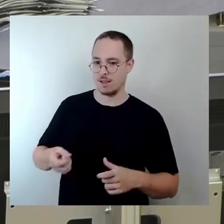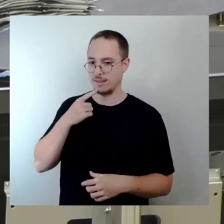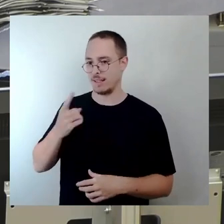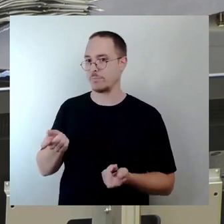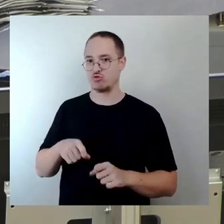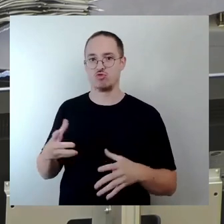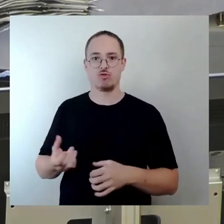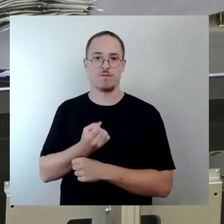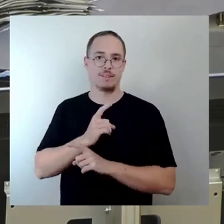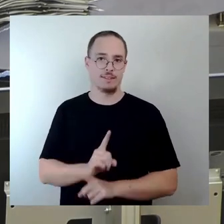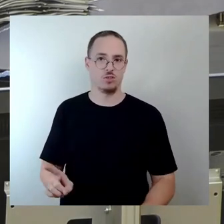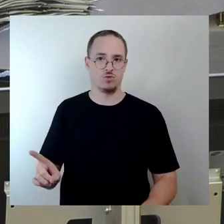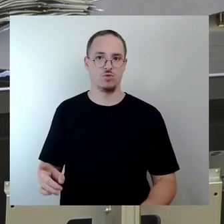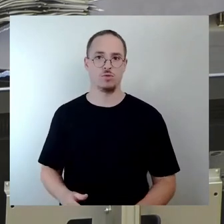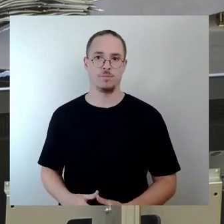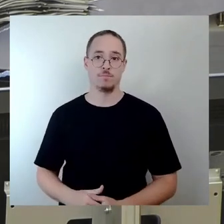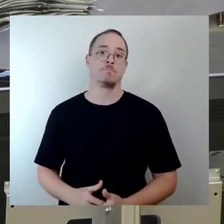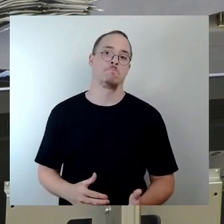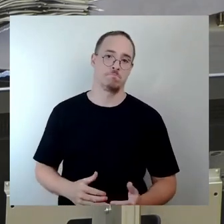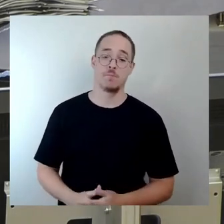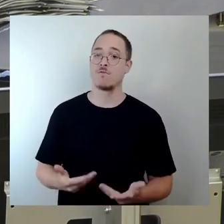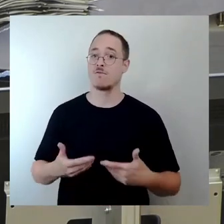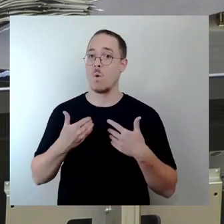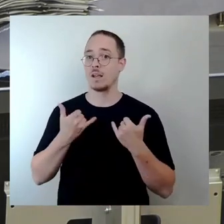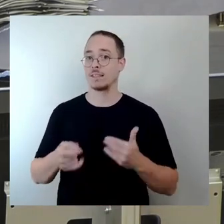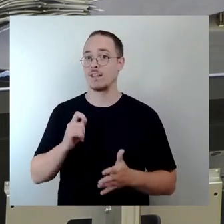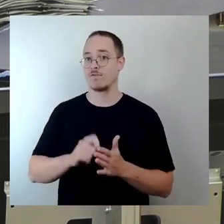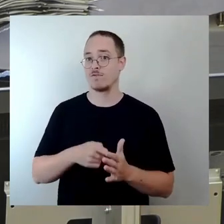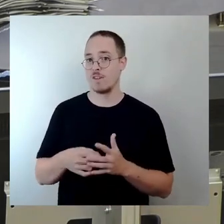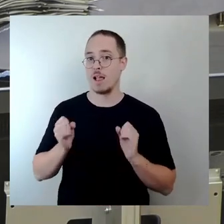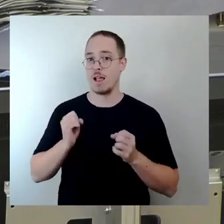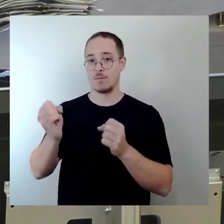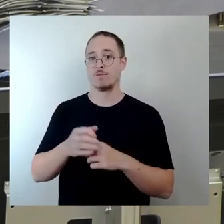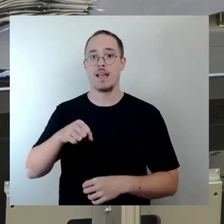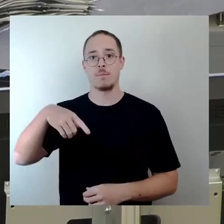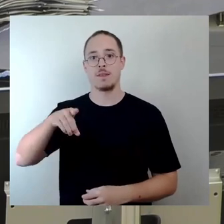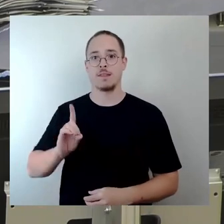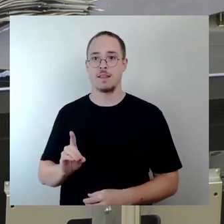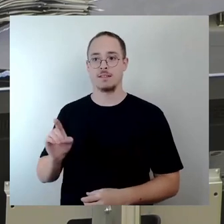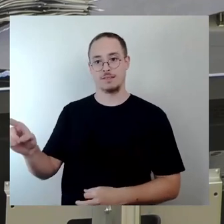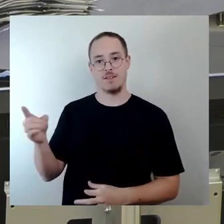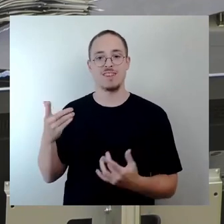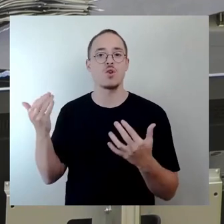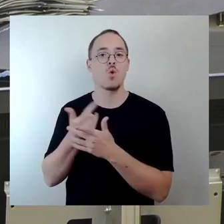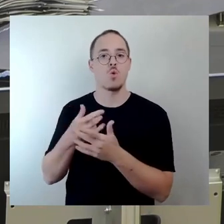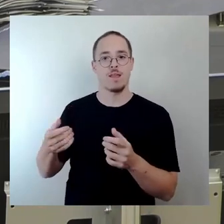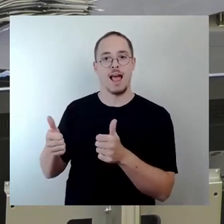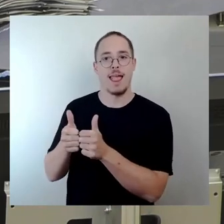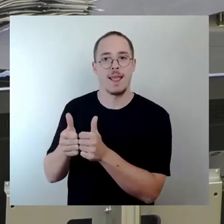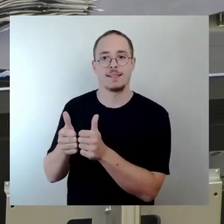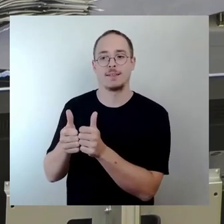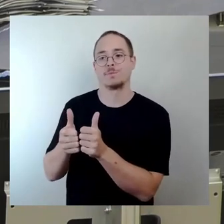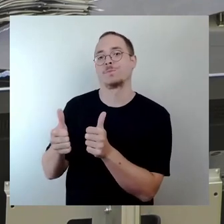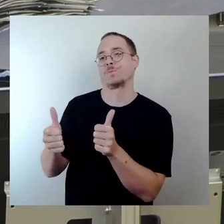mich, dass wir Wahlkampf haben, dass sich die SPD von ihrem grünen Anhängsel so ein bisschen befreit und mal eigenes